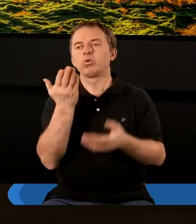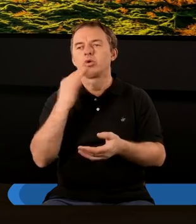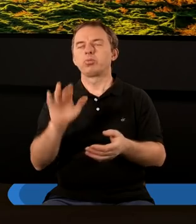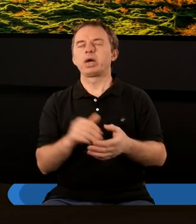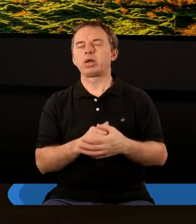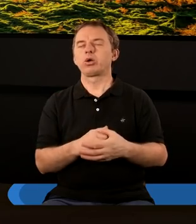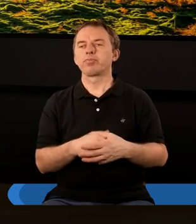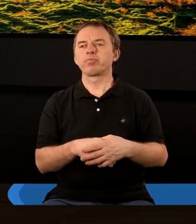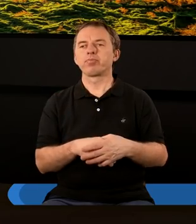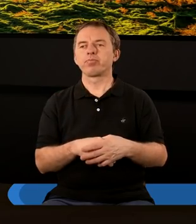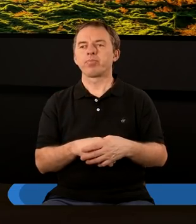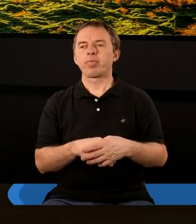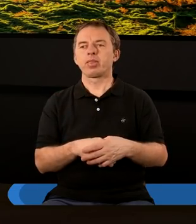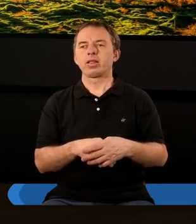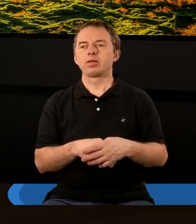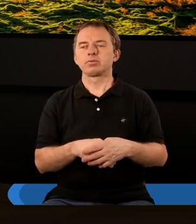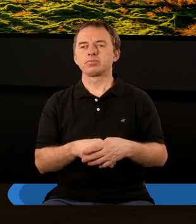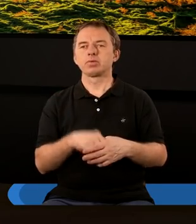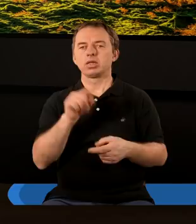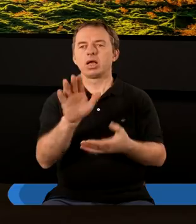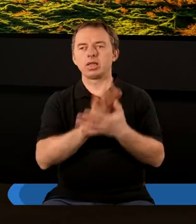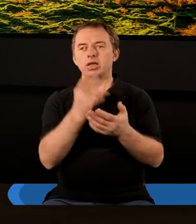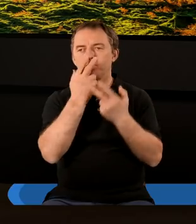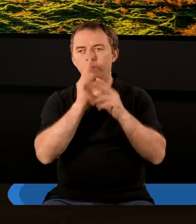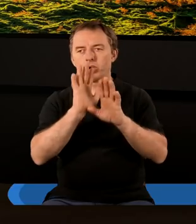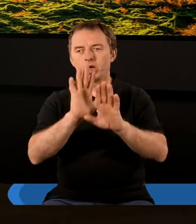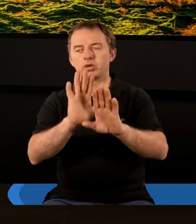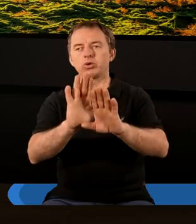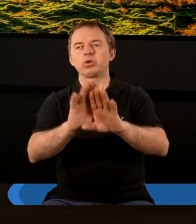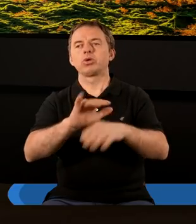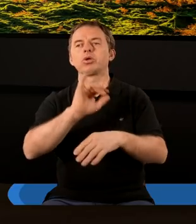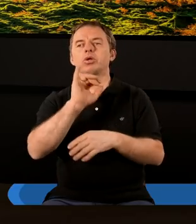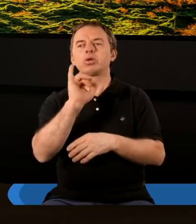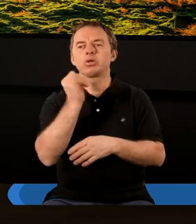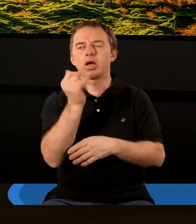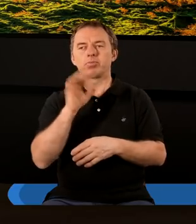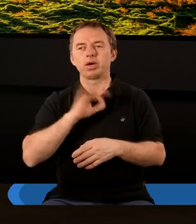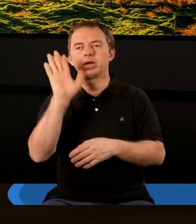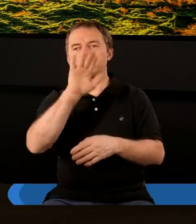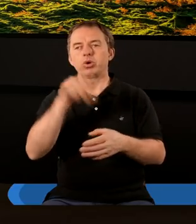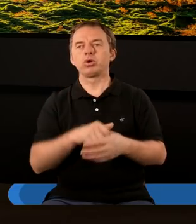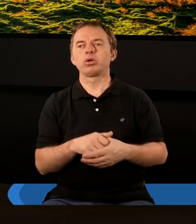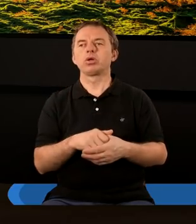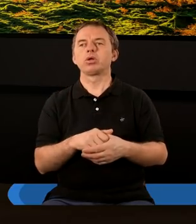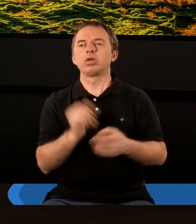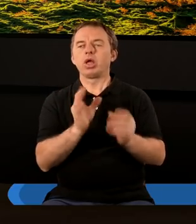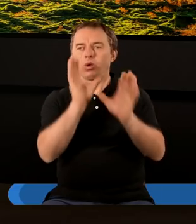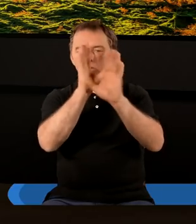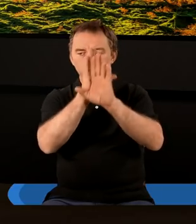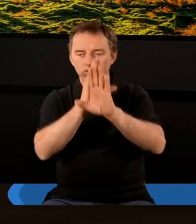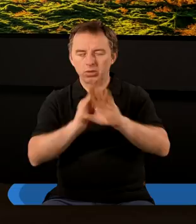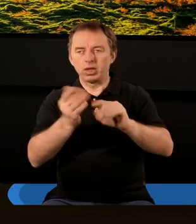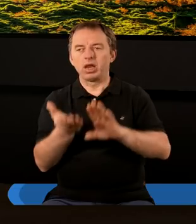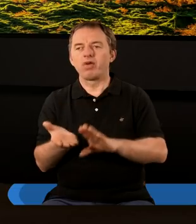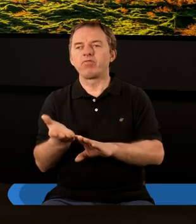bardzo. Te teksty pokazują, jak Pan Bóg jest uwielbiany i